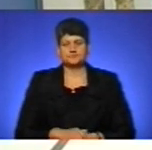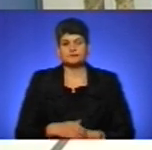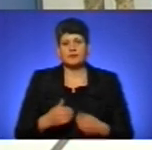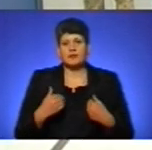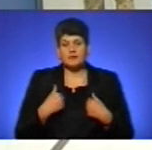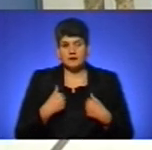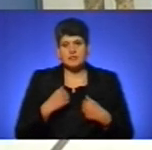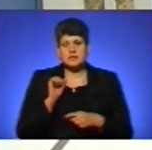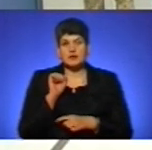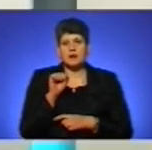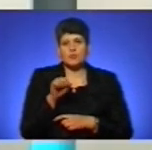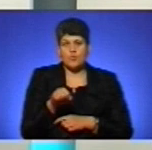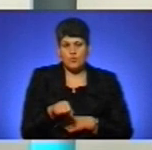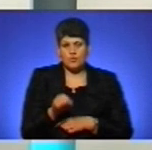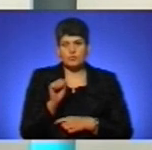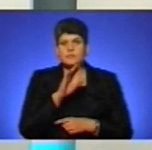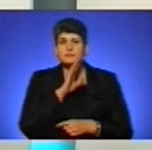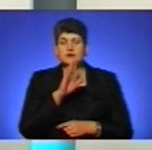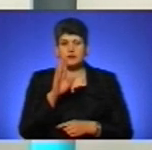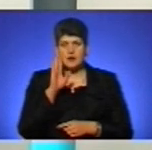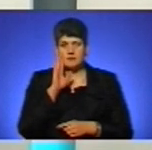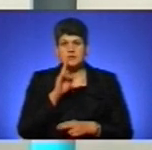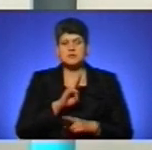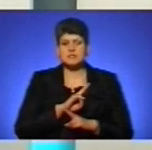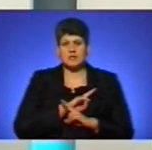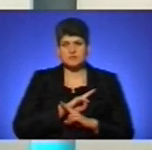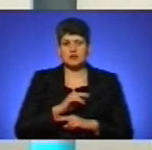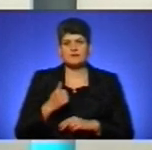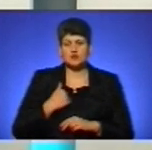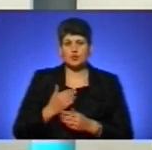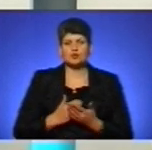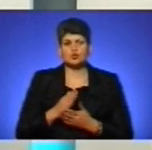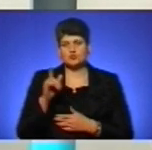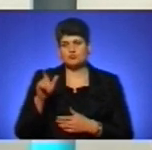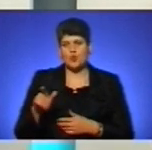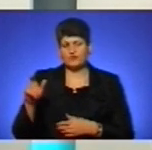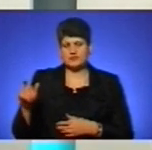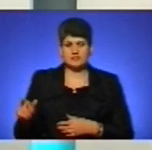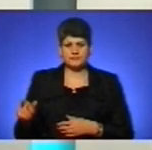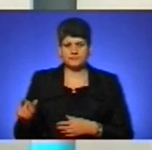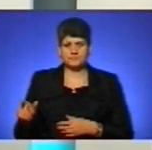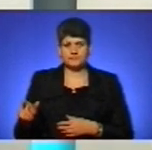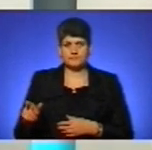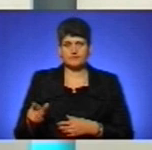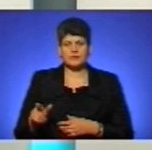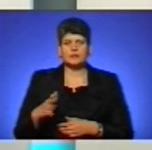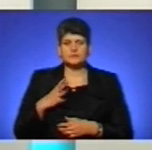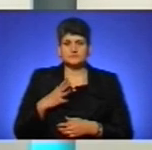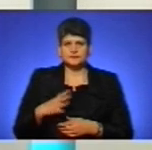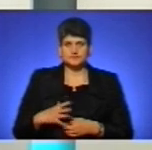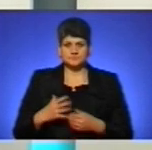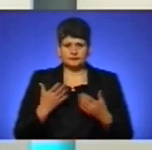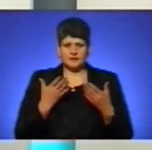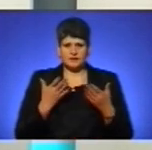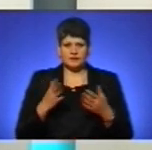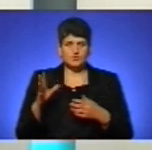скиляю голову перед матерами загибших військовослужбовців. Наснаги вам, терпіння,